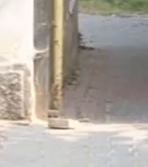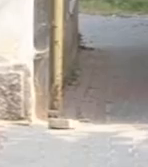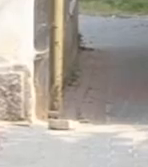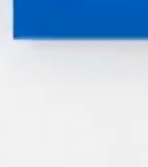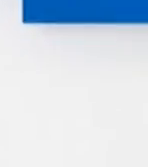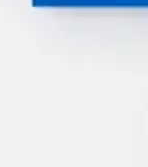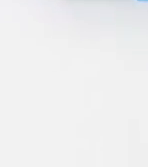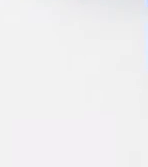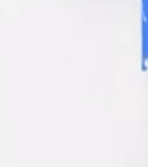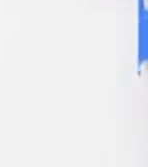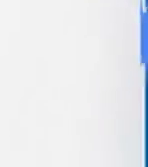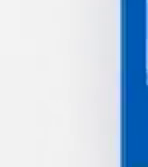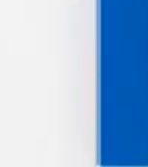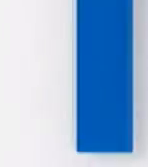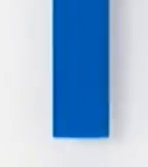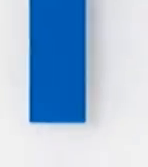«Буковина».